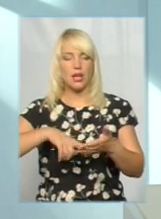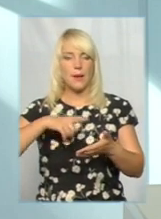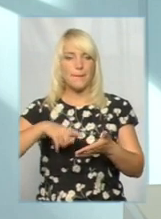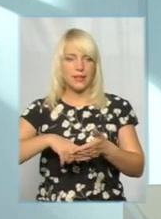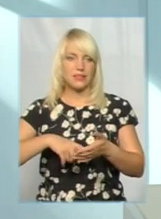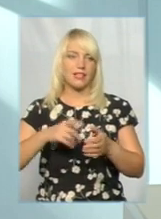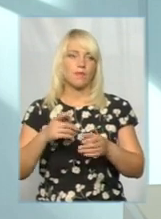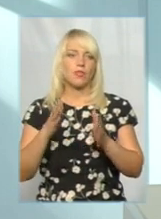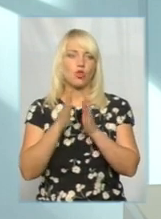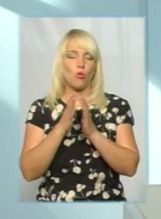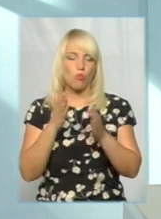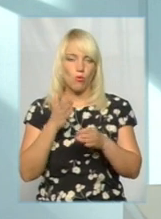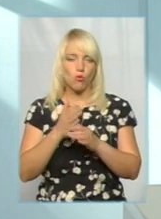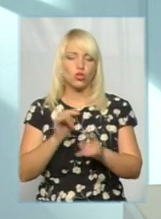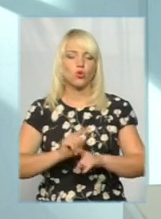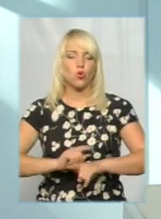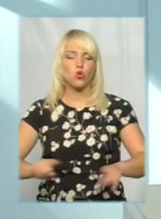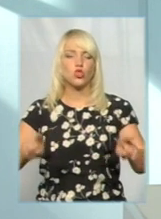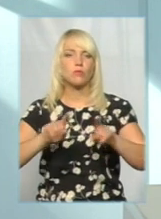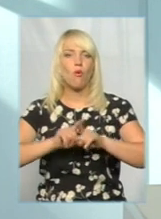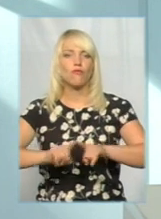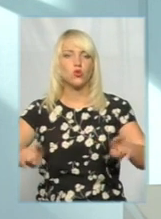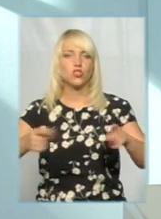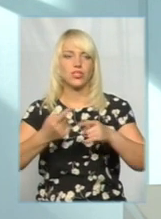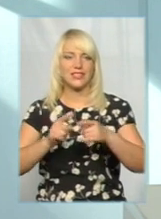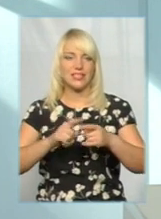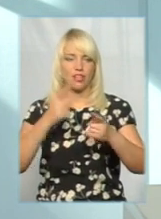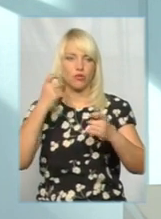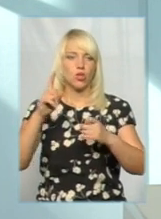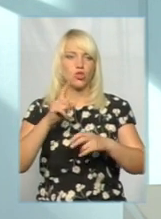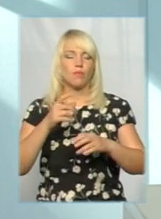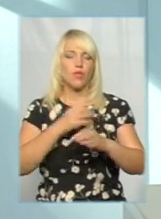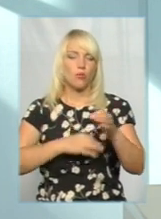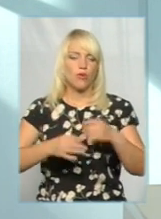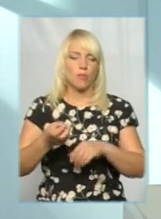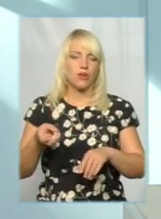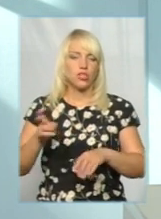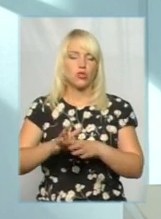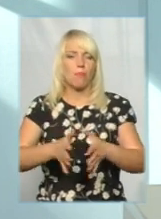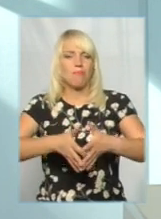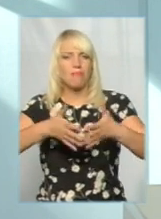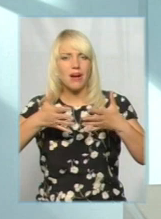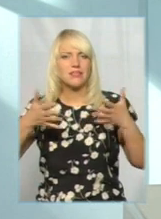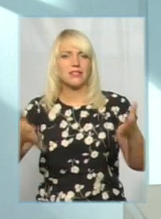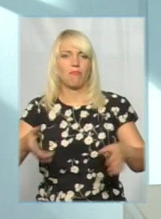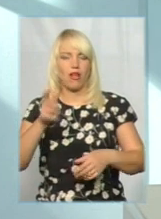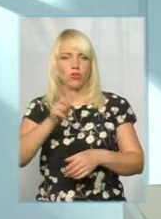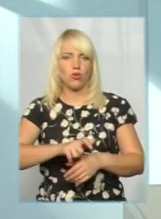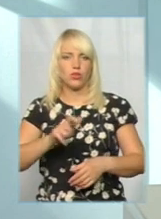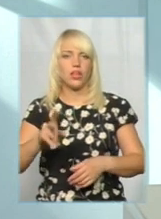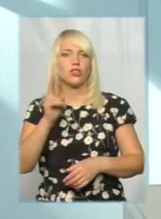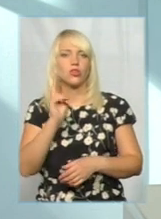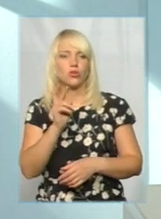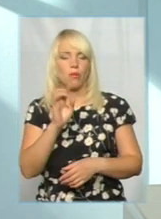допоможуть в розпосудженні цієї інформації, щоб на обговорення прийшло максимально більшість людей, які могли би